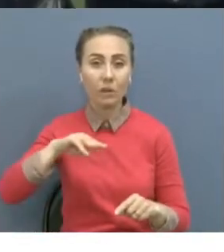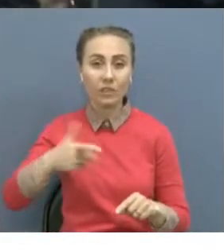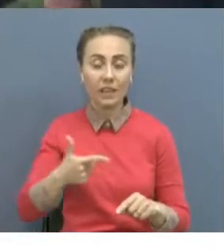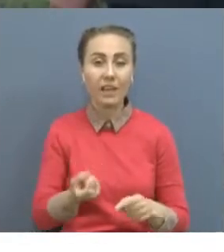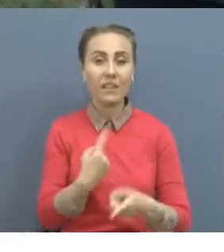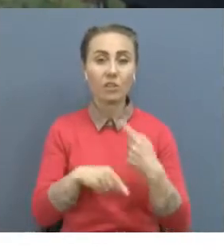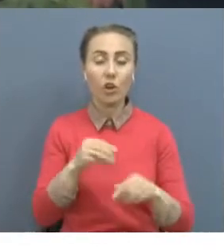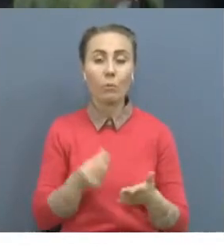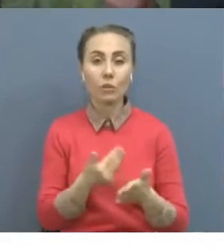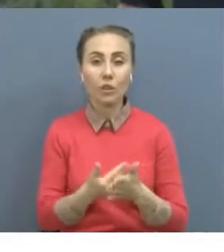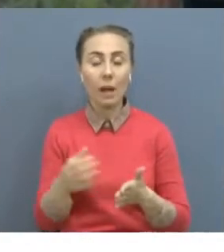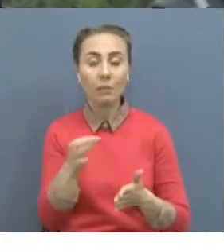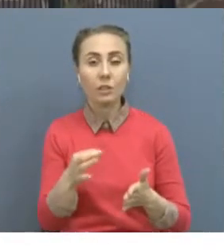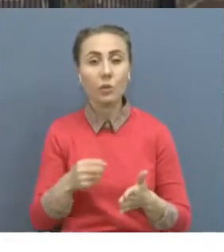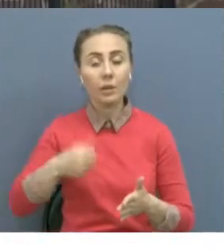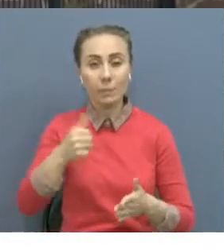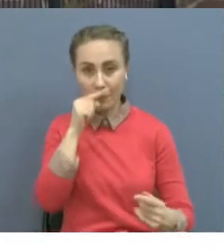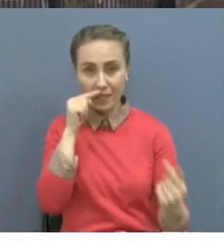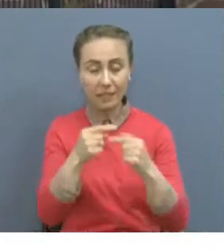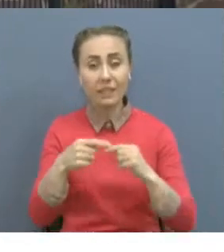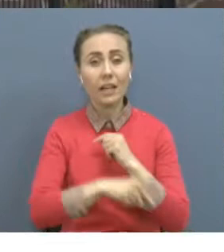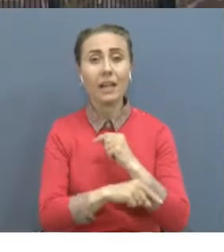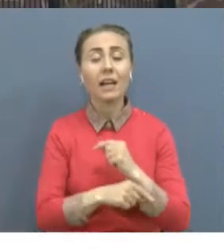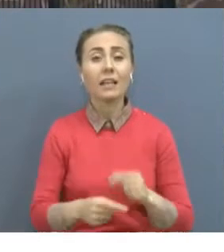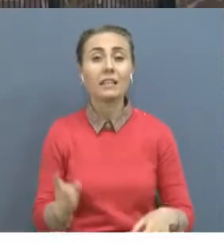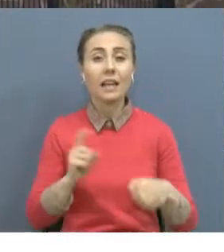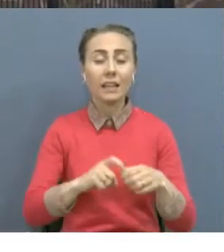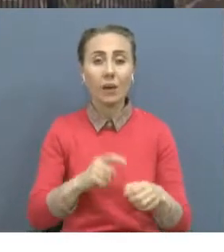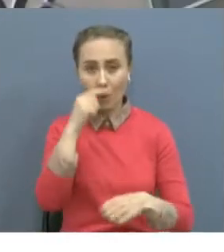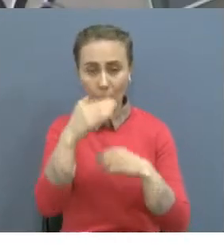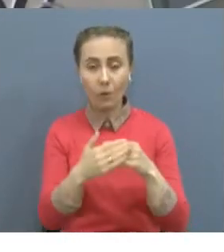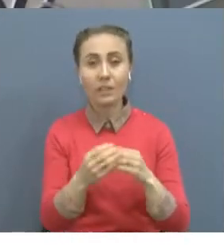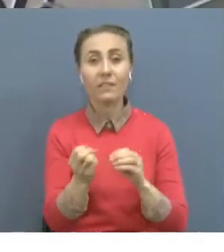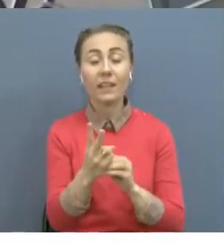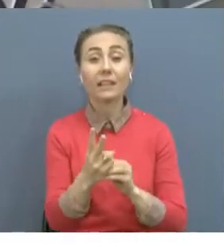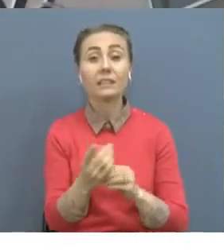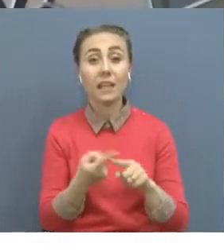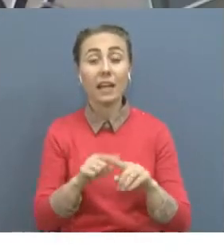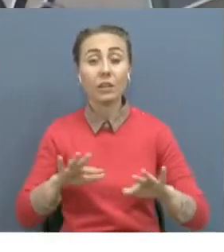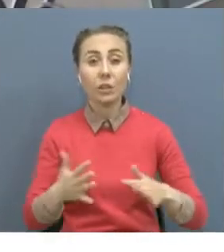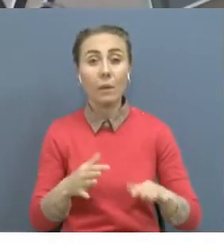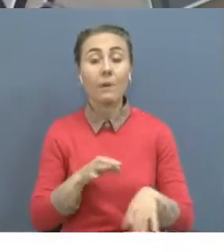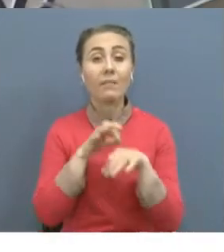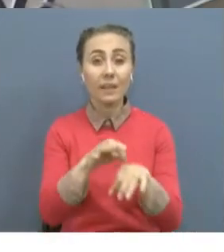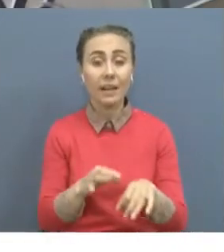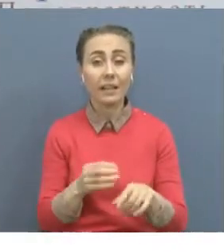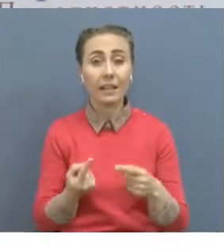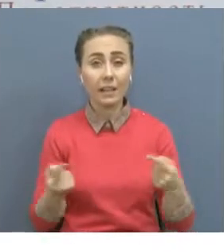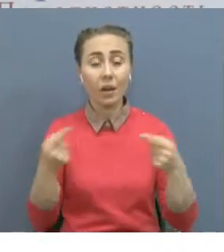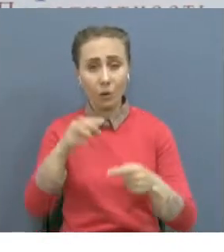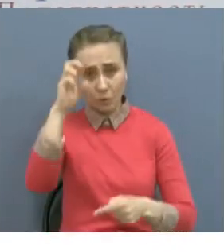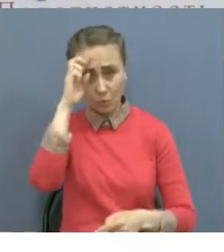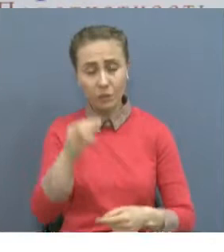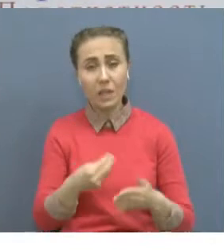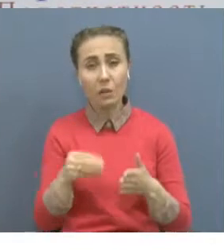үнемделіп бюджетке қайтарылды. Ол бұлстық сабайла жемкорлыққа қарсы сүйіміз жөндегі департаментінің мамандары мемлекеттік мекемелерді шамамен